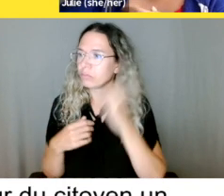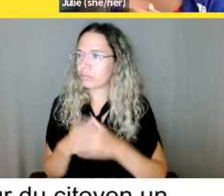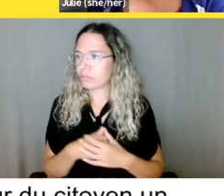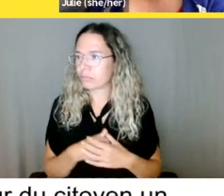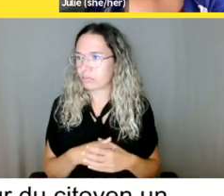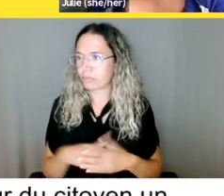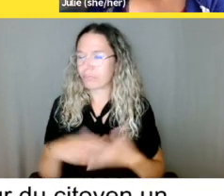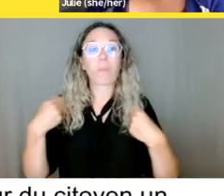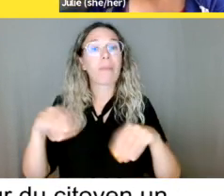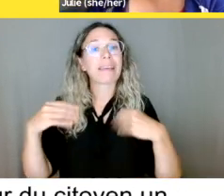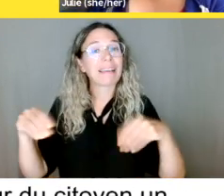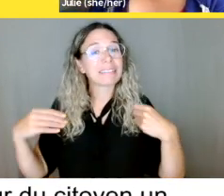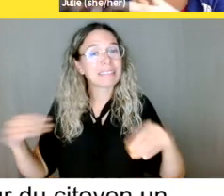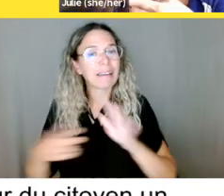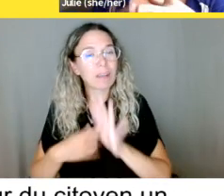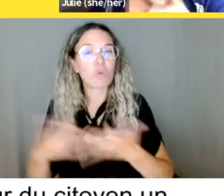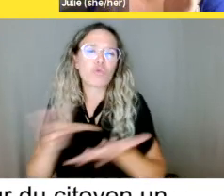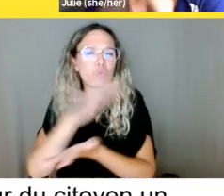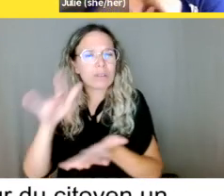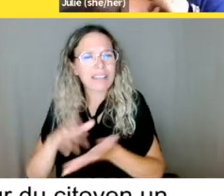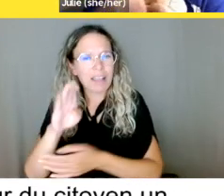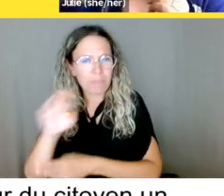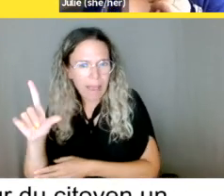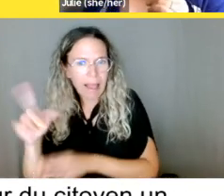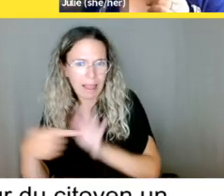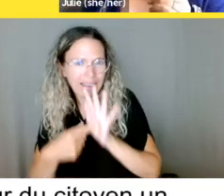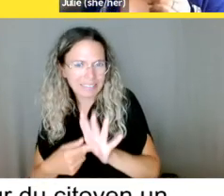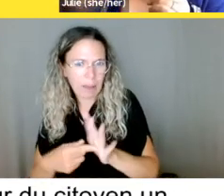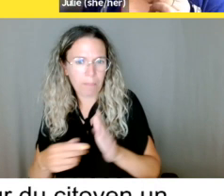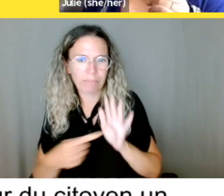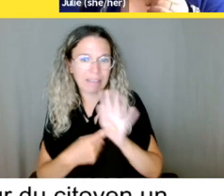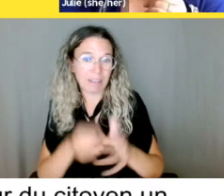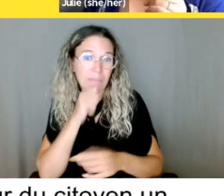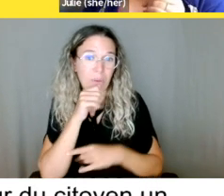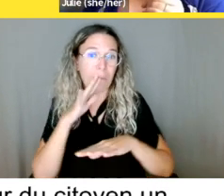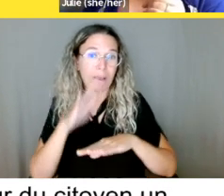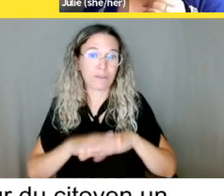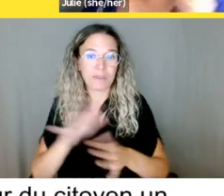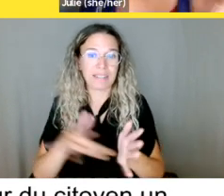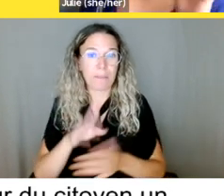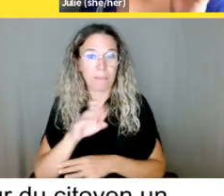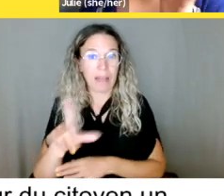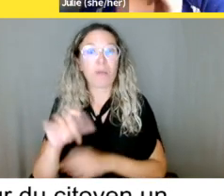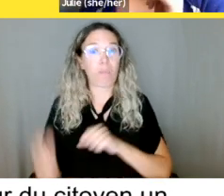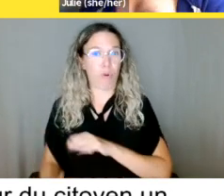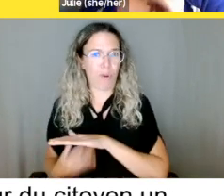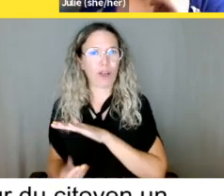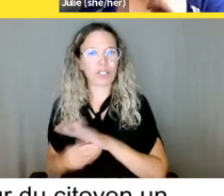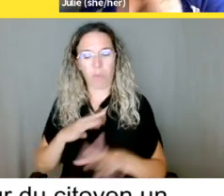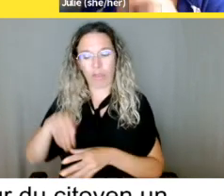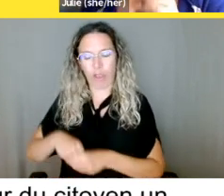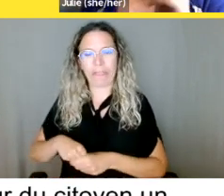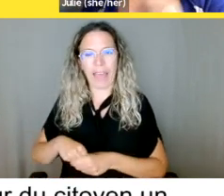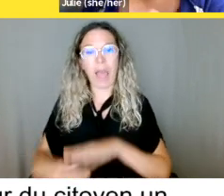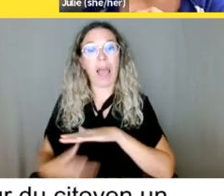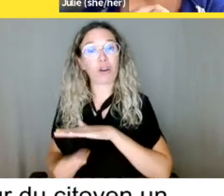Vous avez le droit d'enregistrer et l'enregistrement peut être utilisé par après comme preuve. Vous ne pouvez pas,